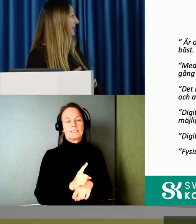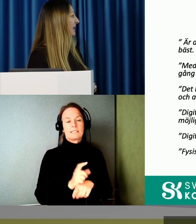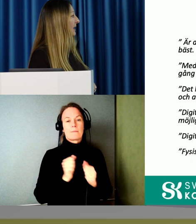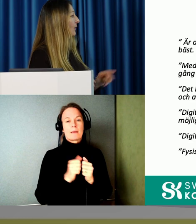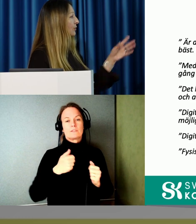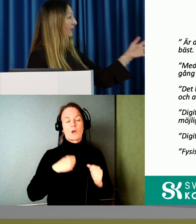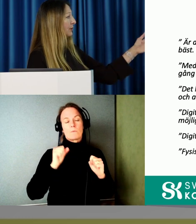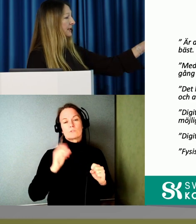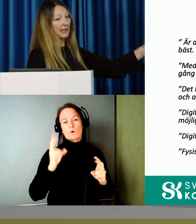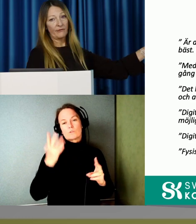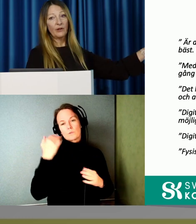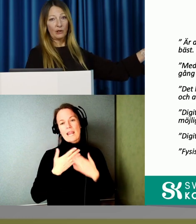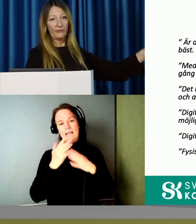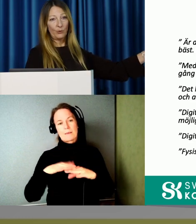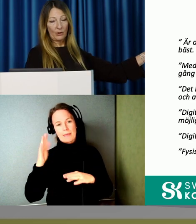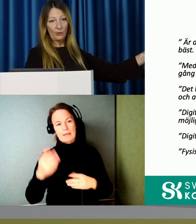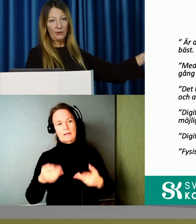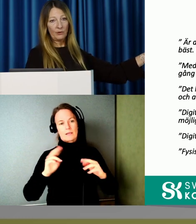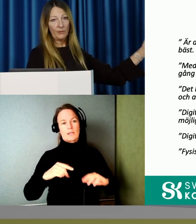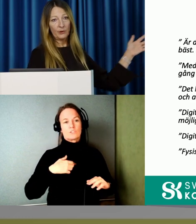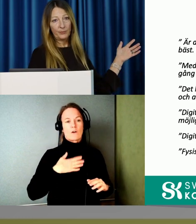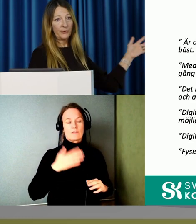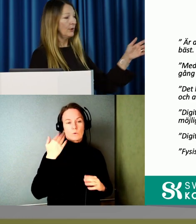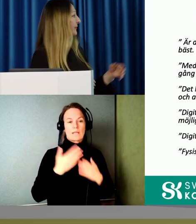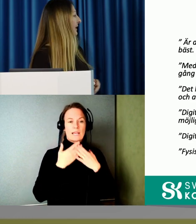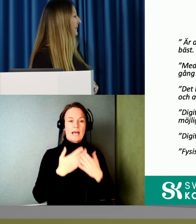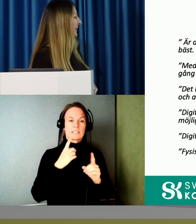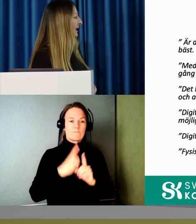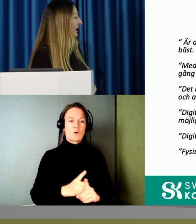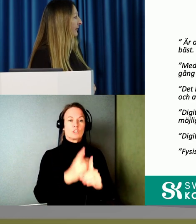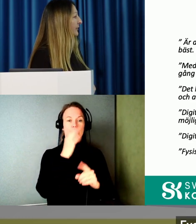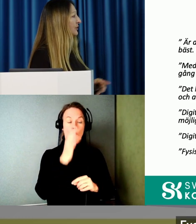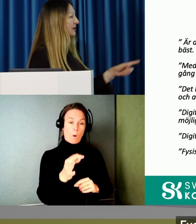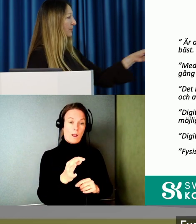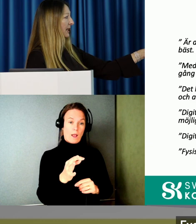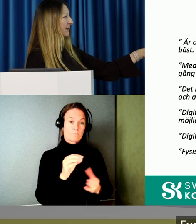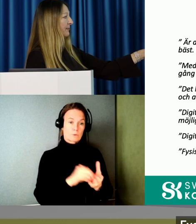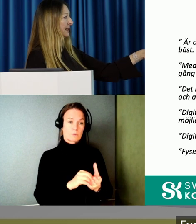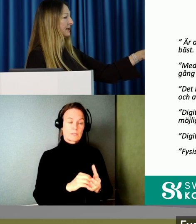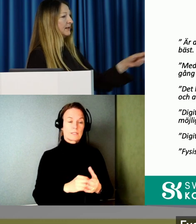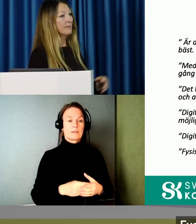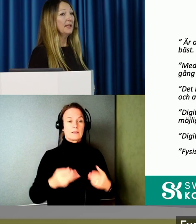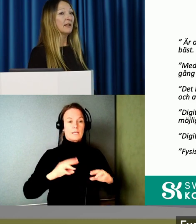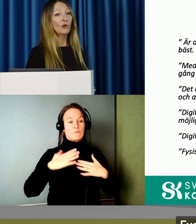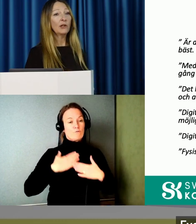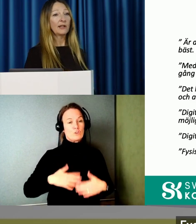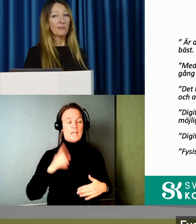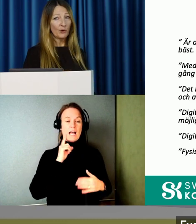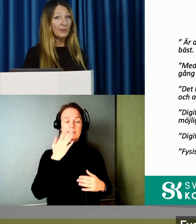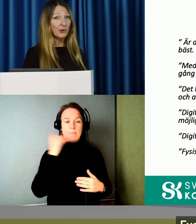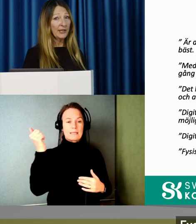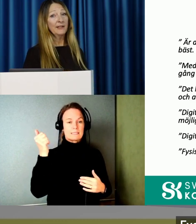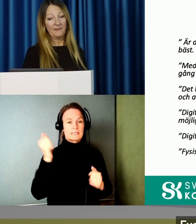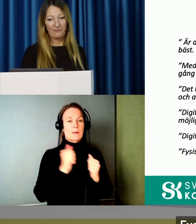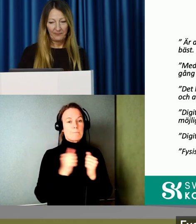mer. Och jag vill kunna ställa följdfrågor. Kommer upp ofta. Fysiskt kommer alltid vara bäst. Men digitalt